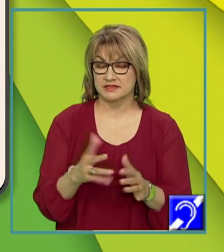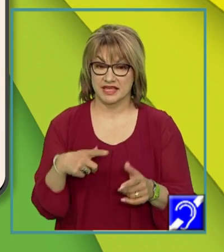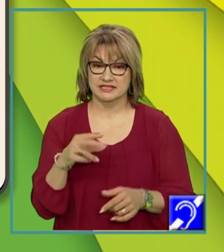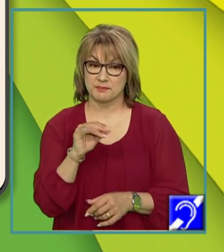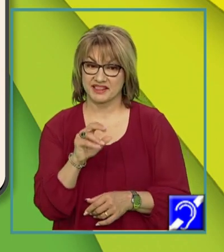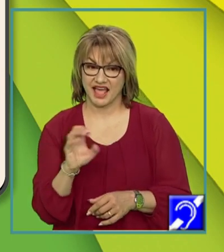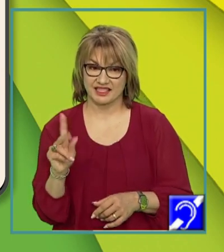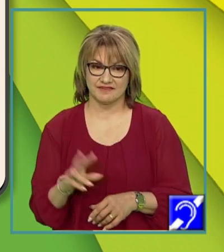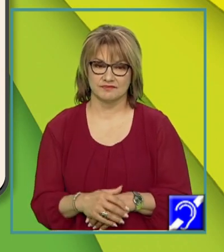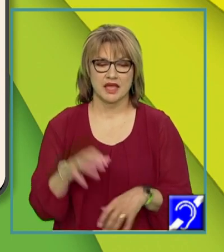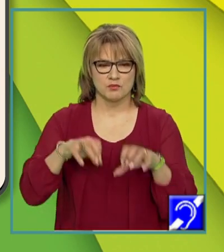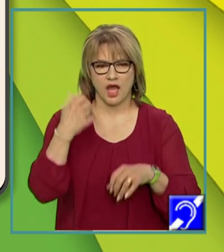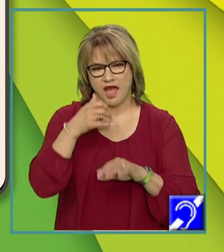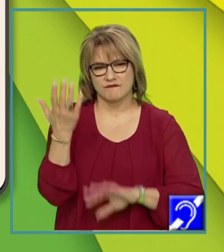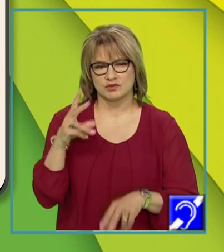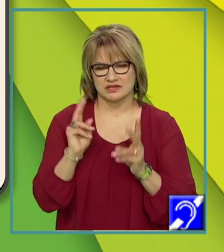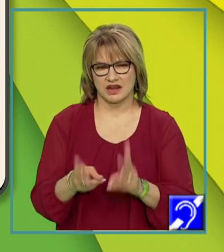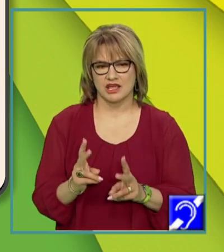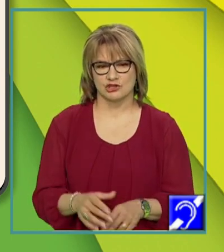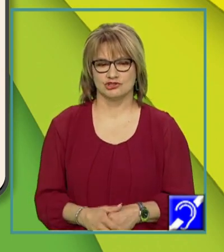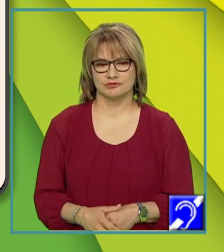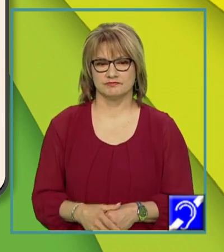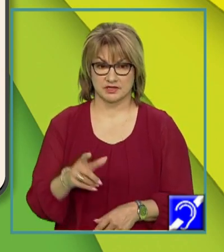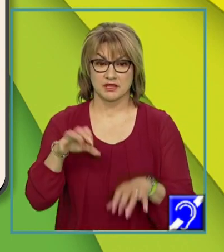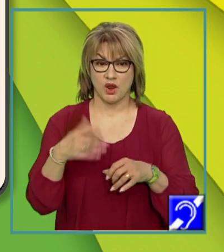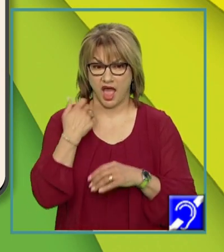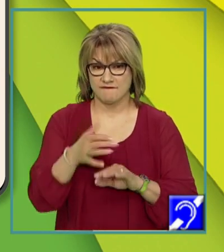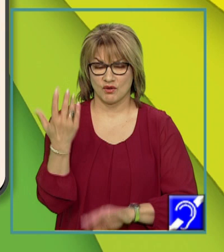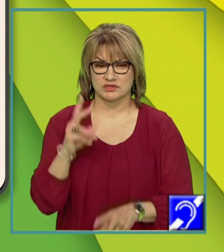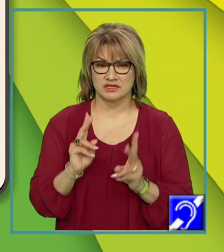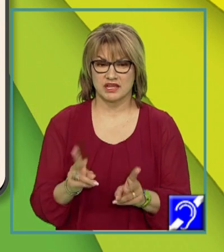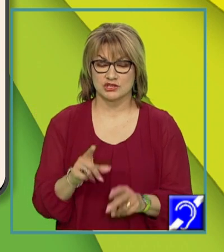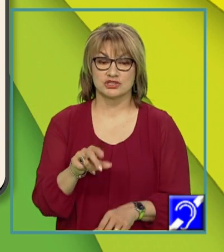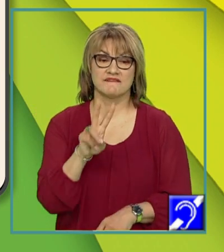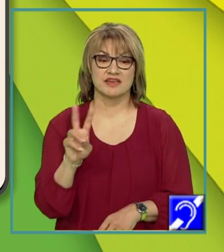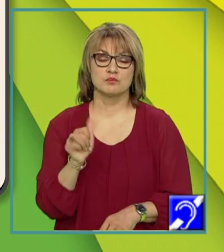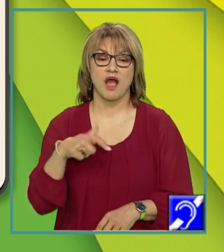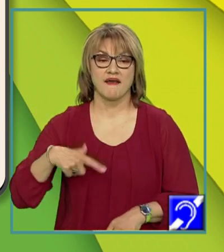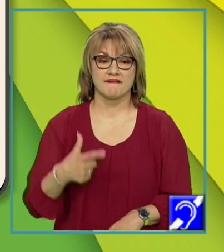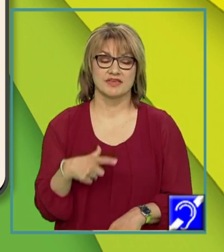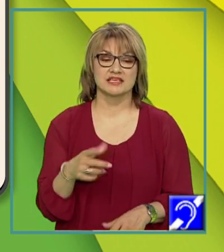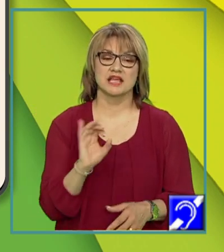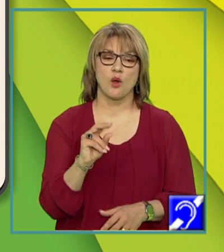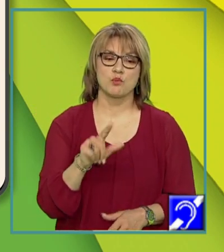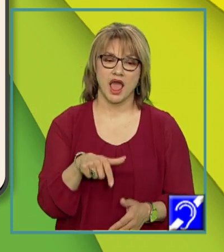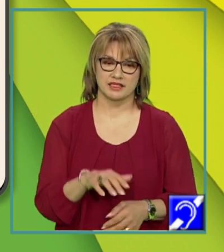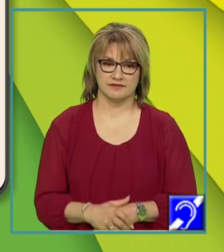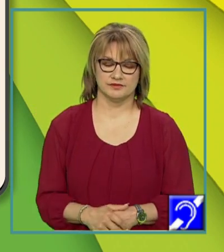Ploaia a fost rece. Iată, ploaia a fost rece, verbul a fi în acest context este copulativ.